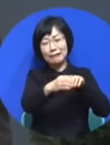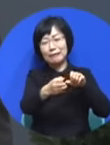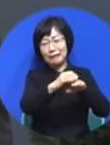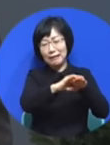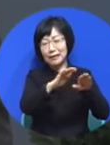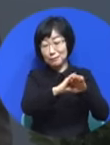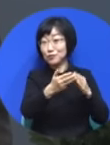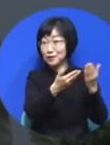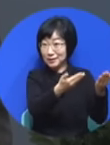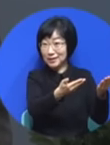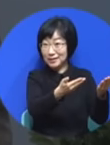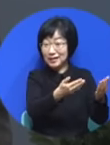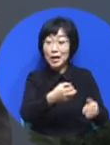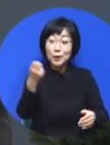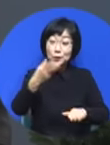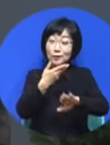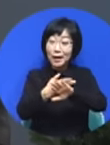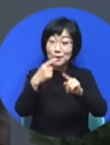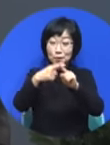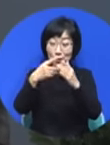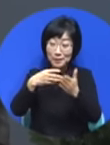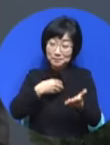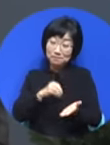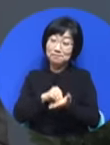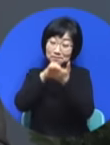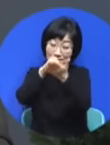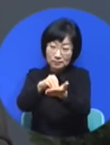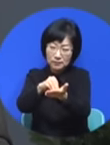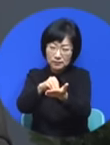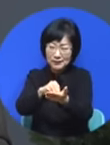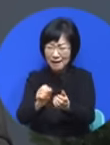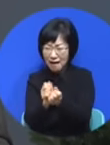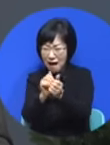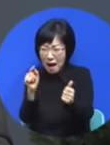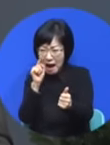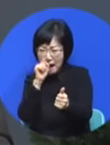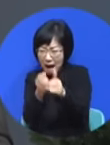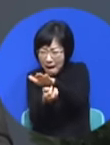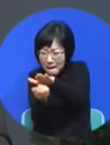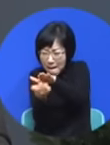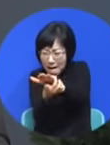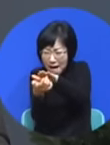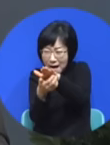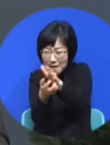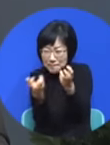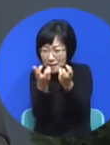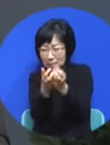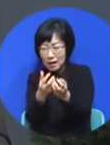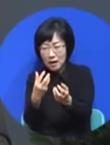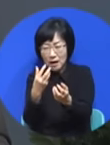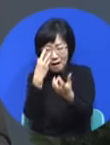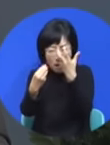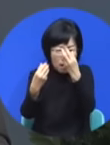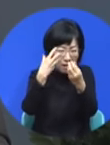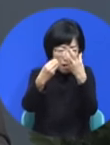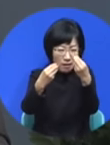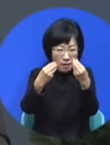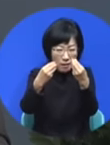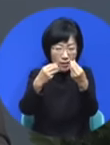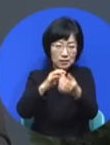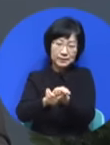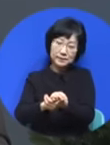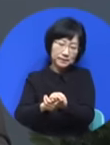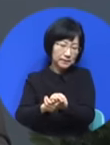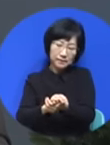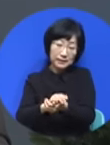어느 교회 갔더니 너무 인본주의 있으길래 하나님 나는 평생 사는 동안에 실력은 없어도 인본주의는